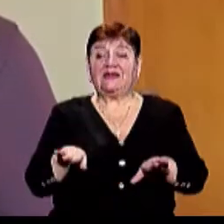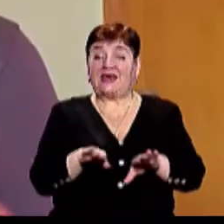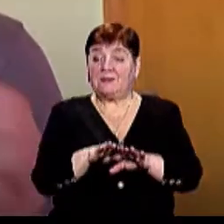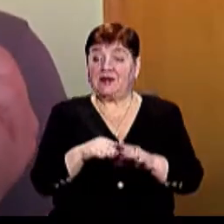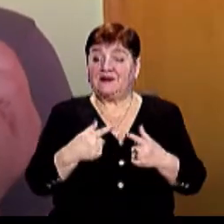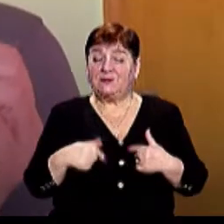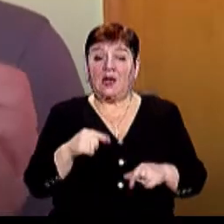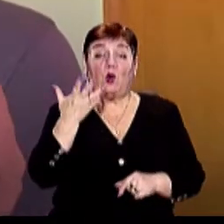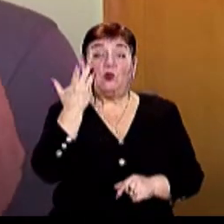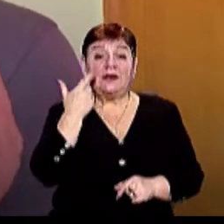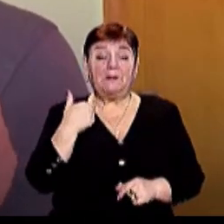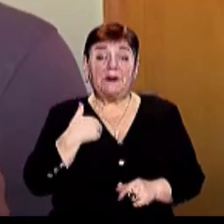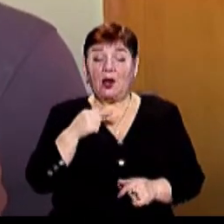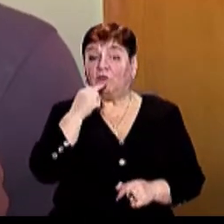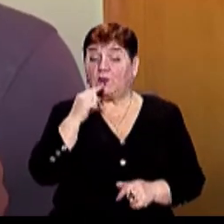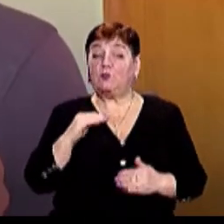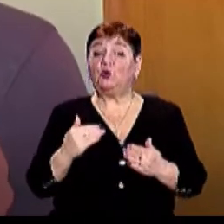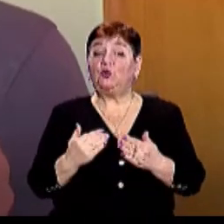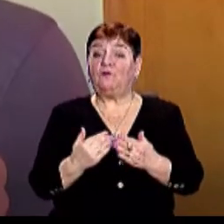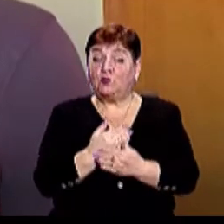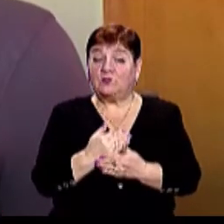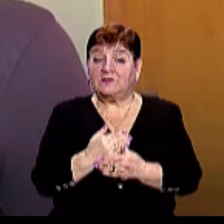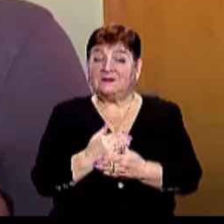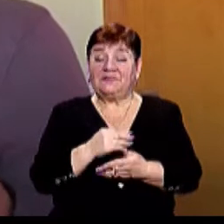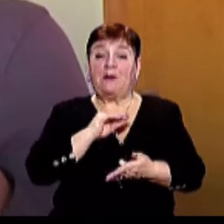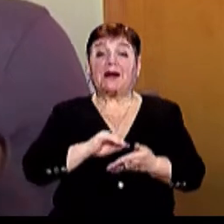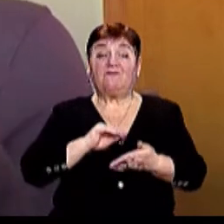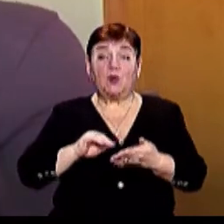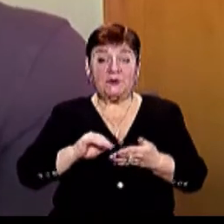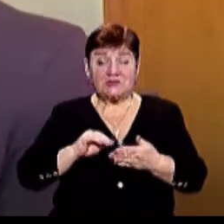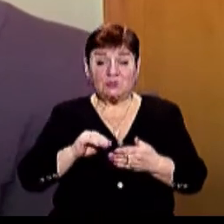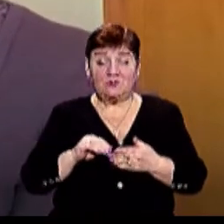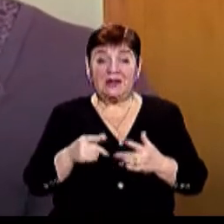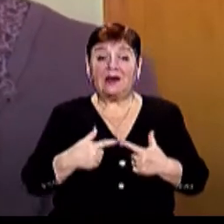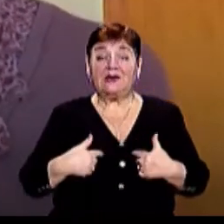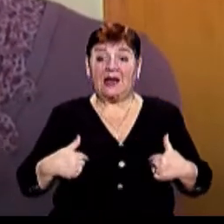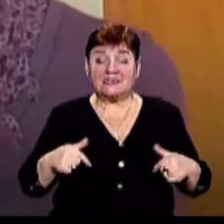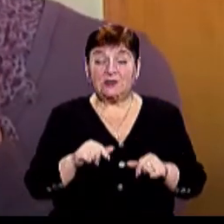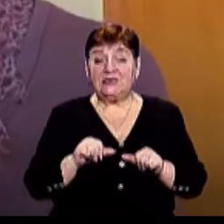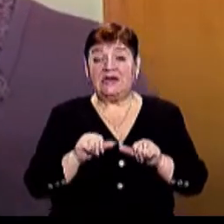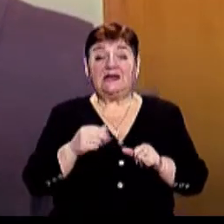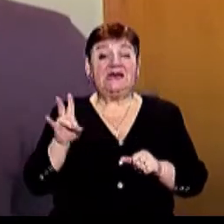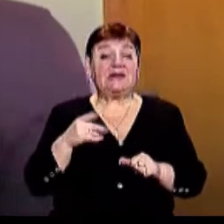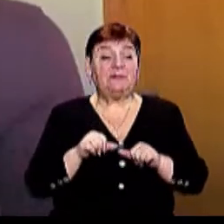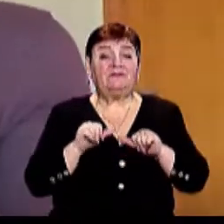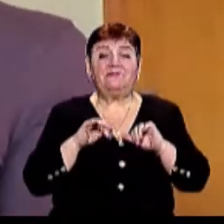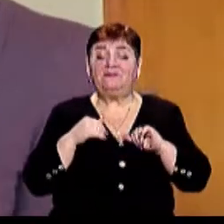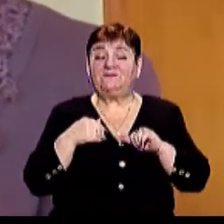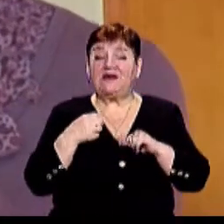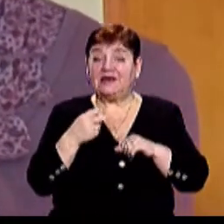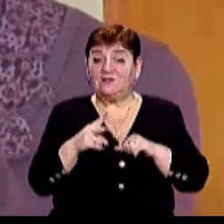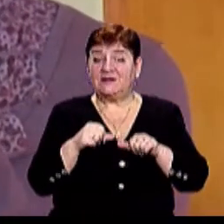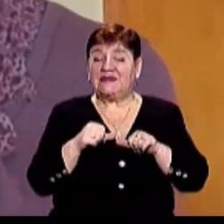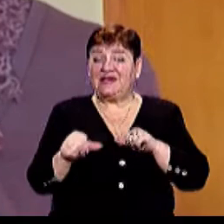Коли ми говоримо про нову редакцію правопису, то треба не лише вихоплювати із контексту якісь тільки явища,